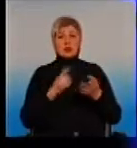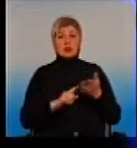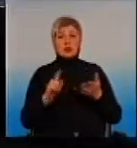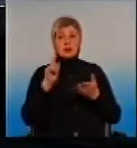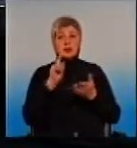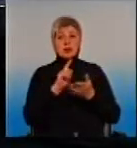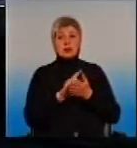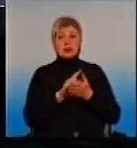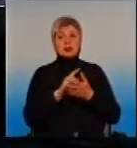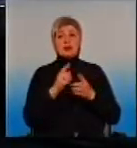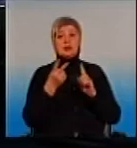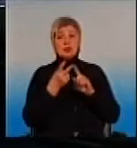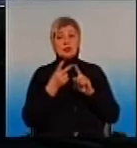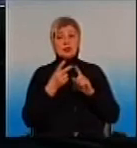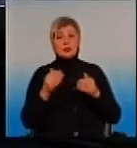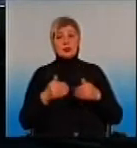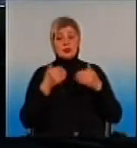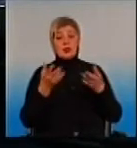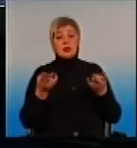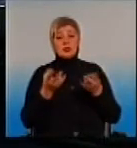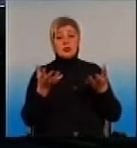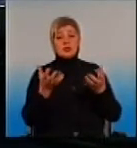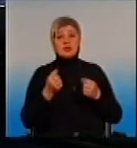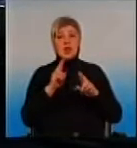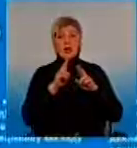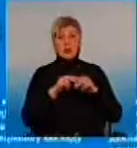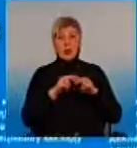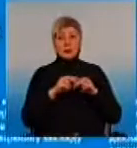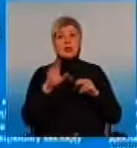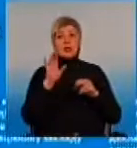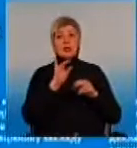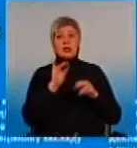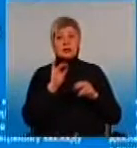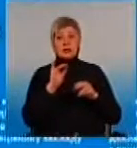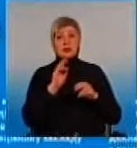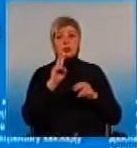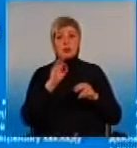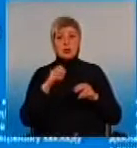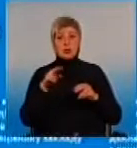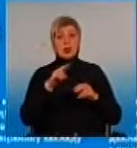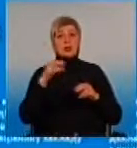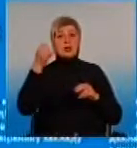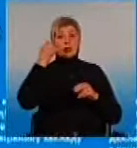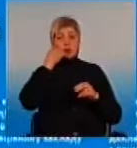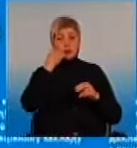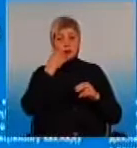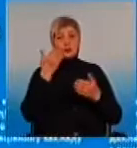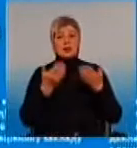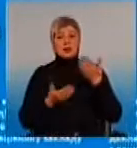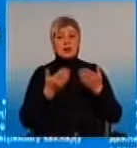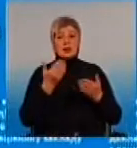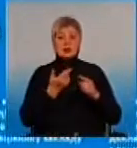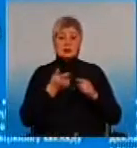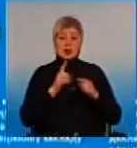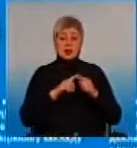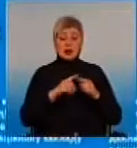на слідчому етапі взяти з собою паспорт, ідентифікаційний код, треба взяти телефон, і, якщо це дитина